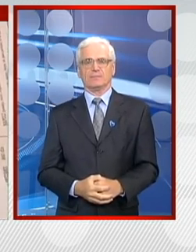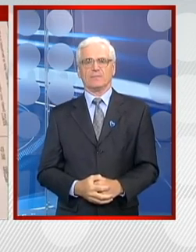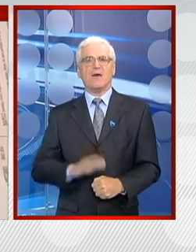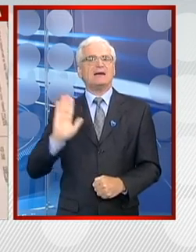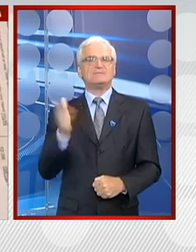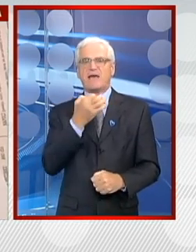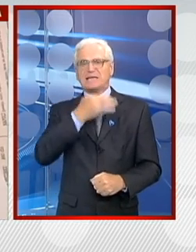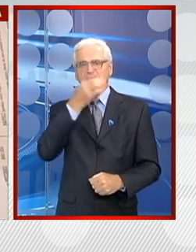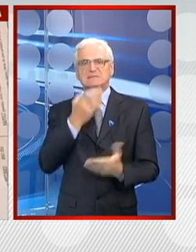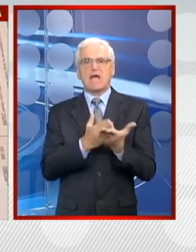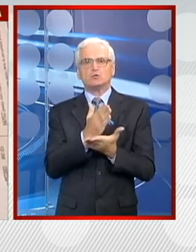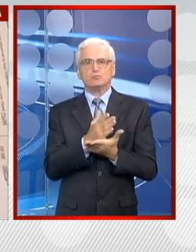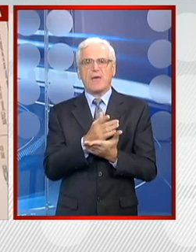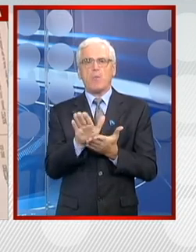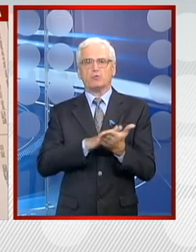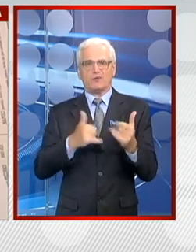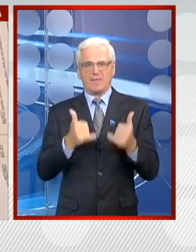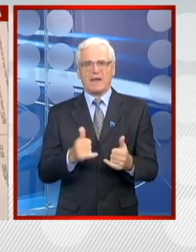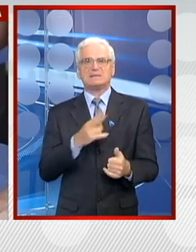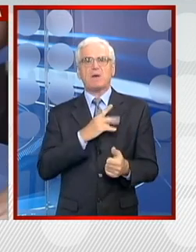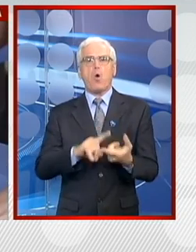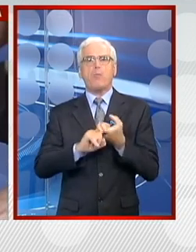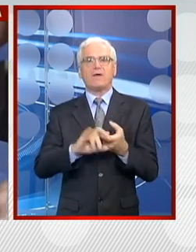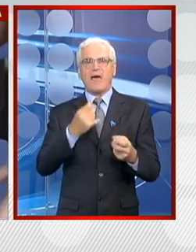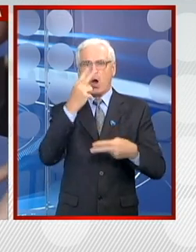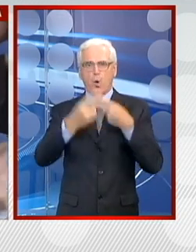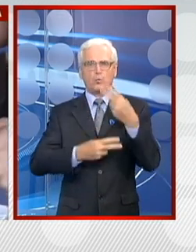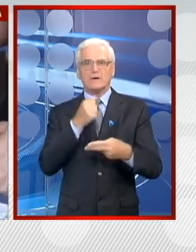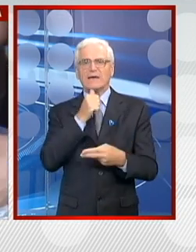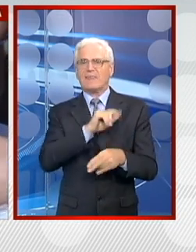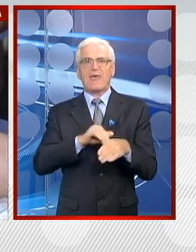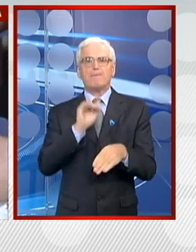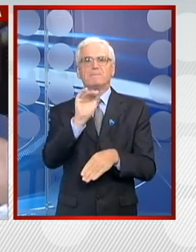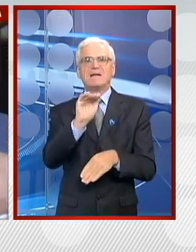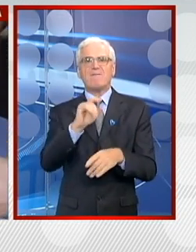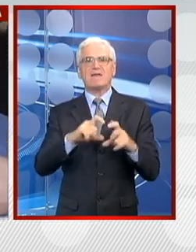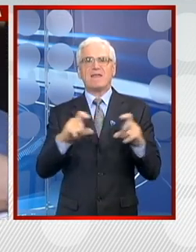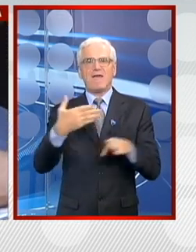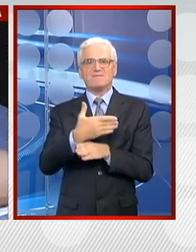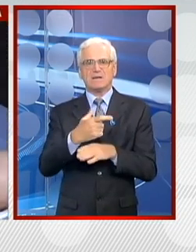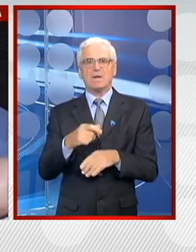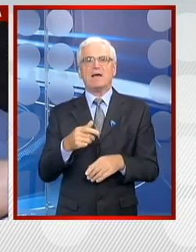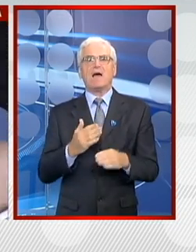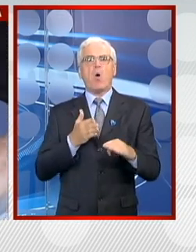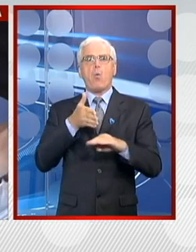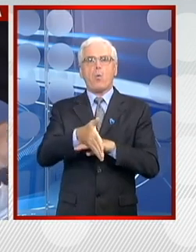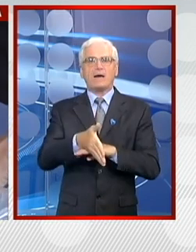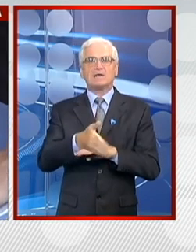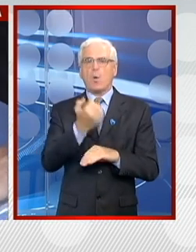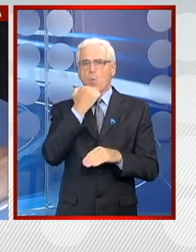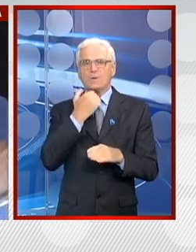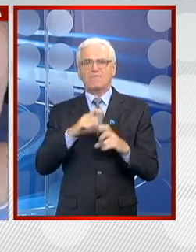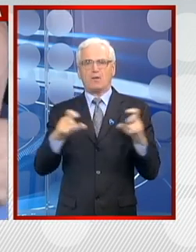Sve inspekcijske službe od danas imaju obavezu da kontrolišu i naregistrovane firme. Za